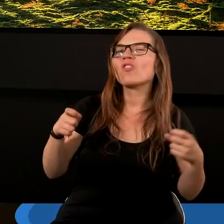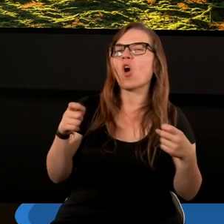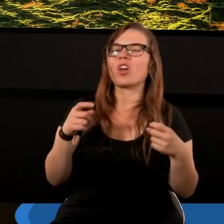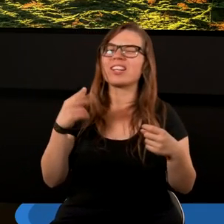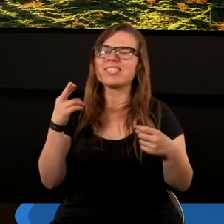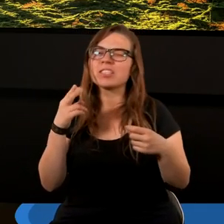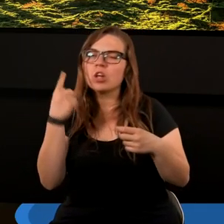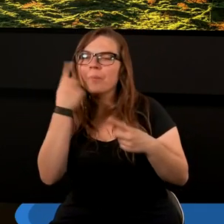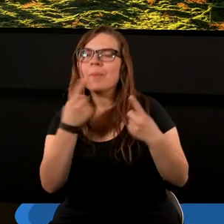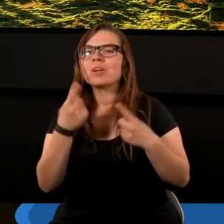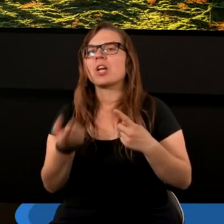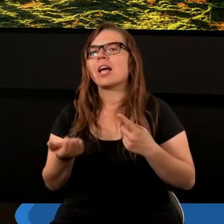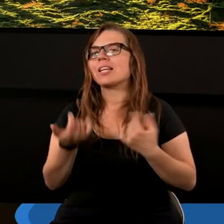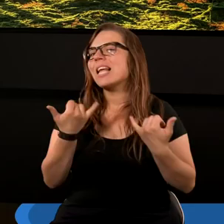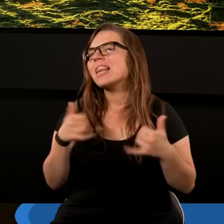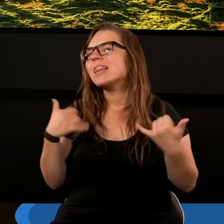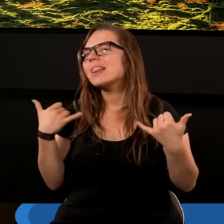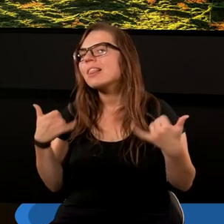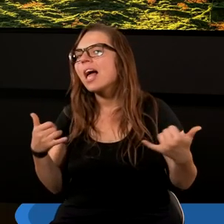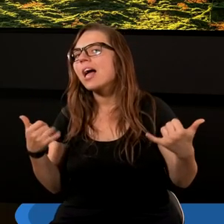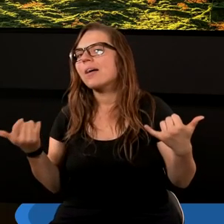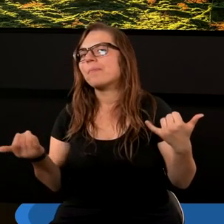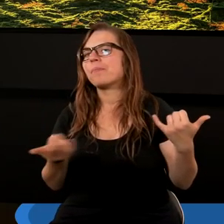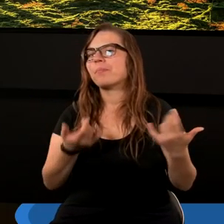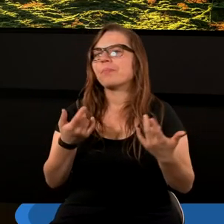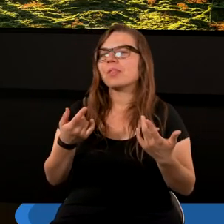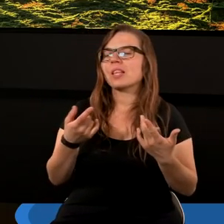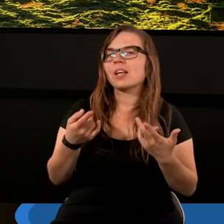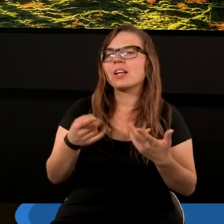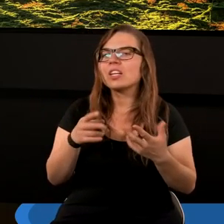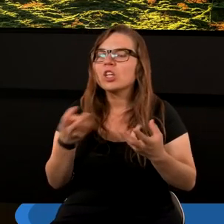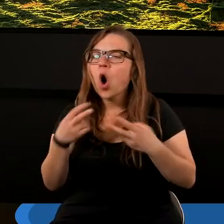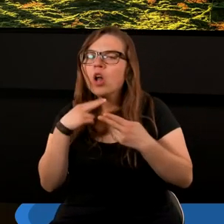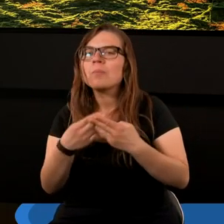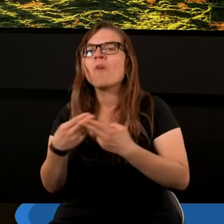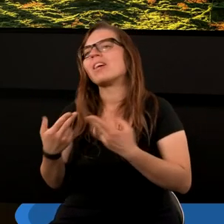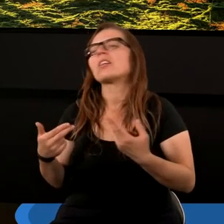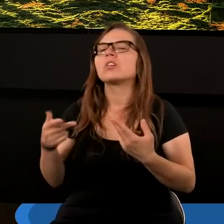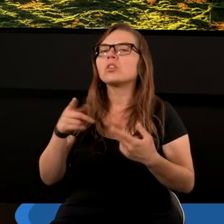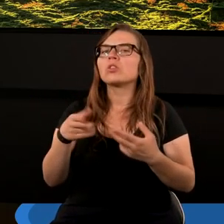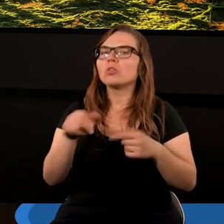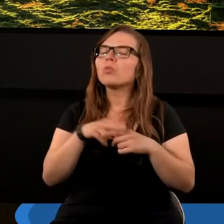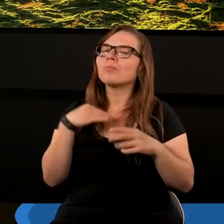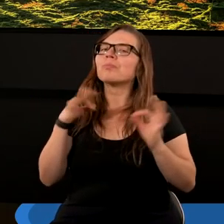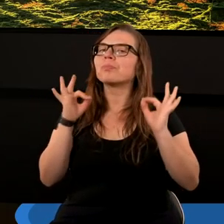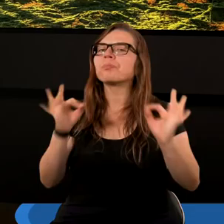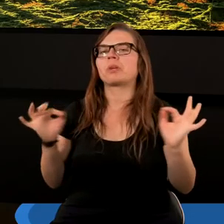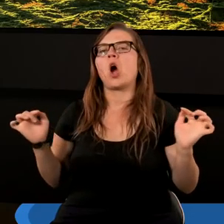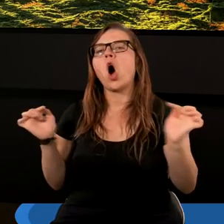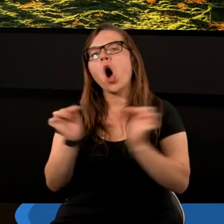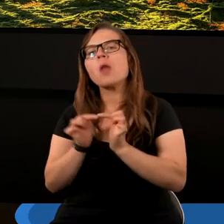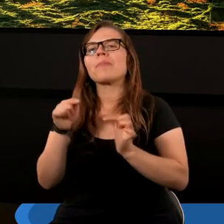innej potęgi, która odpowiadałaby